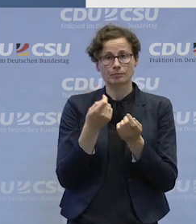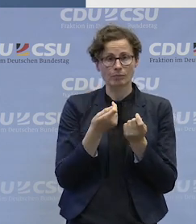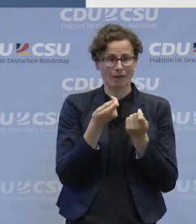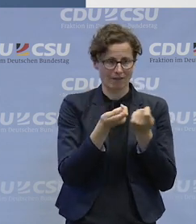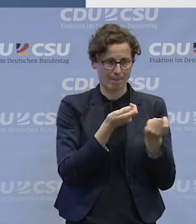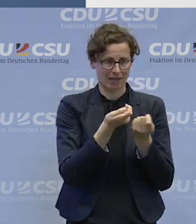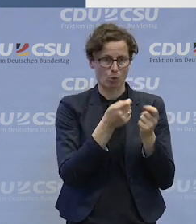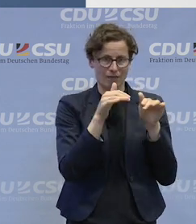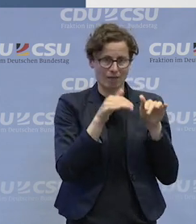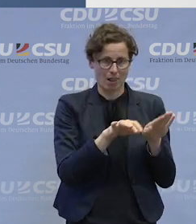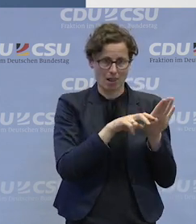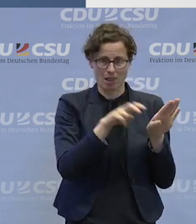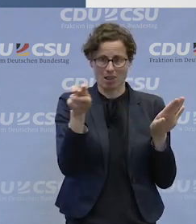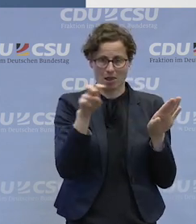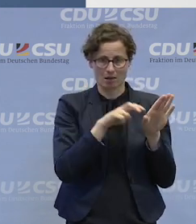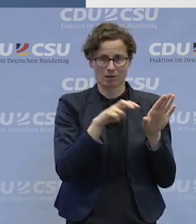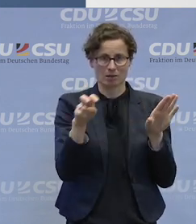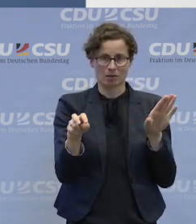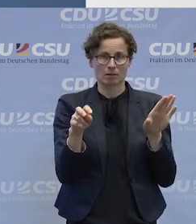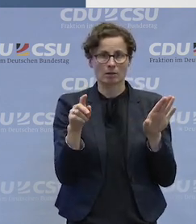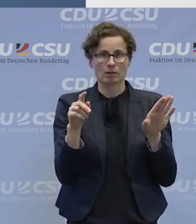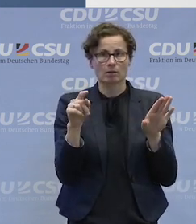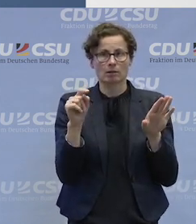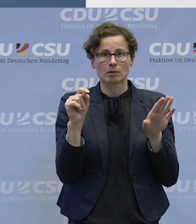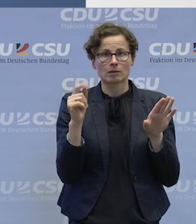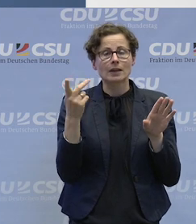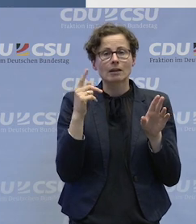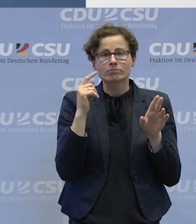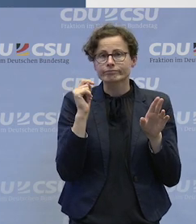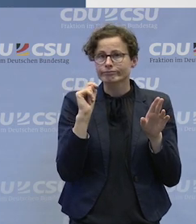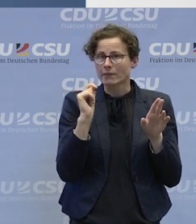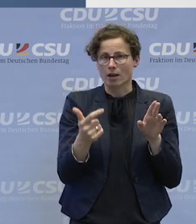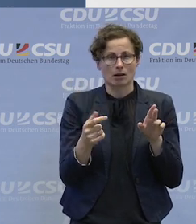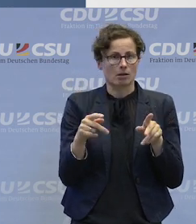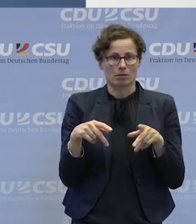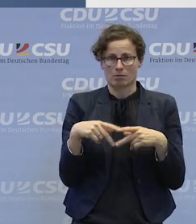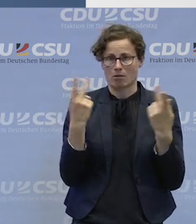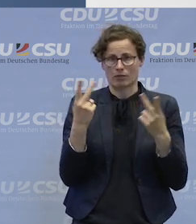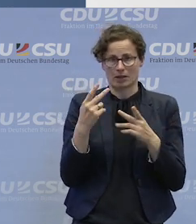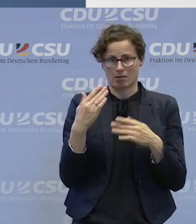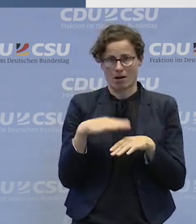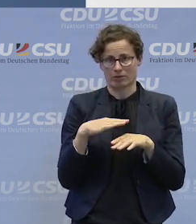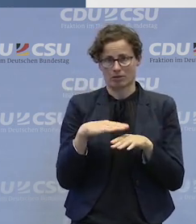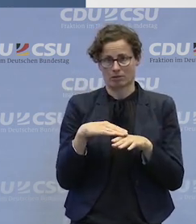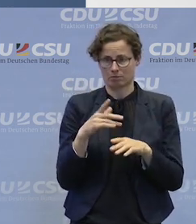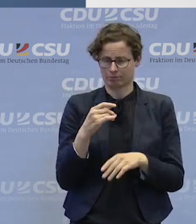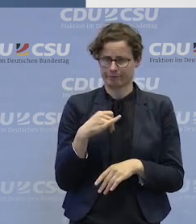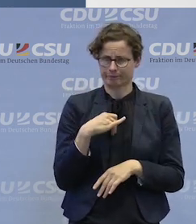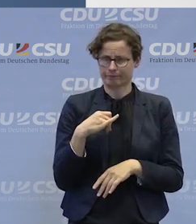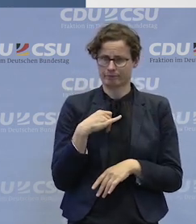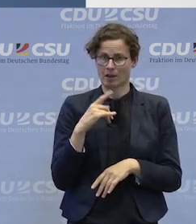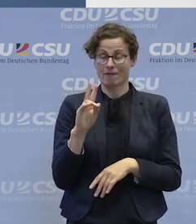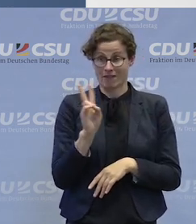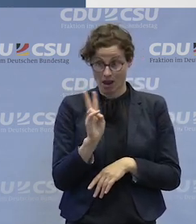Versicherungsvermittlungsfällen so gut wie keiner bei die öffentliche Hand gehen. So gut wie keiner. Das ist ganz interessant, sondern das sind kleine